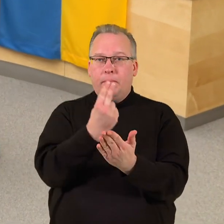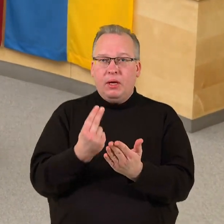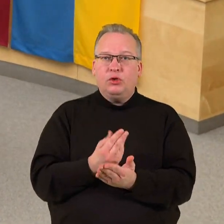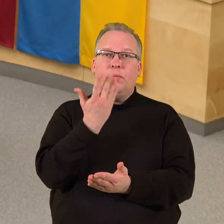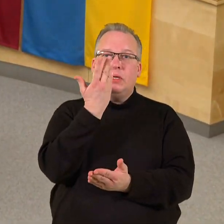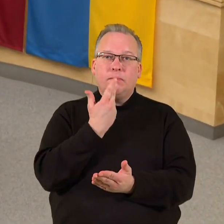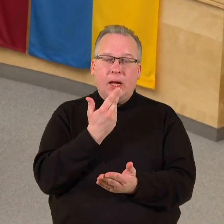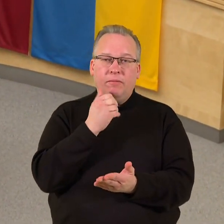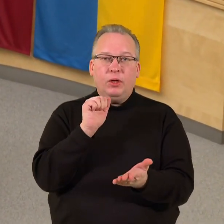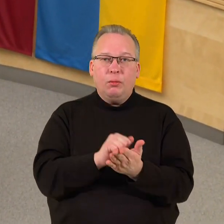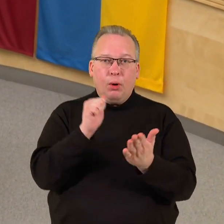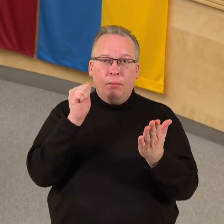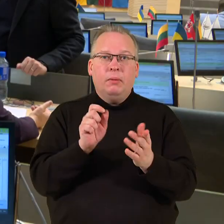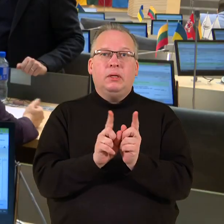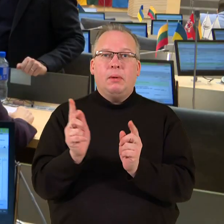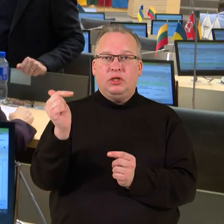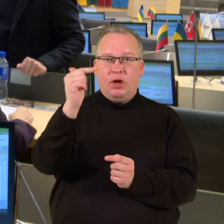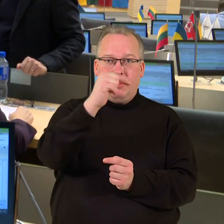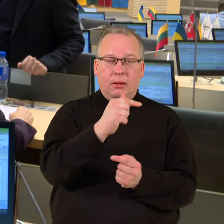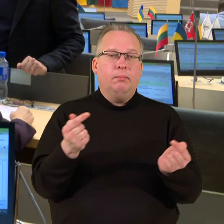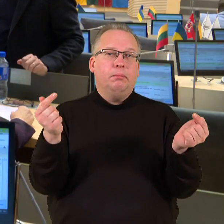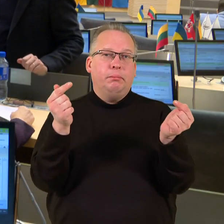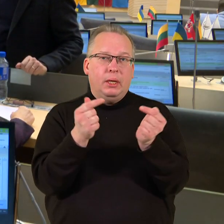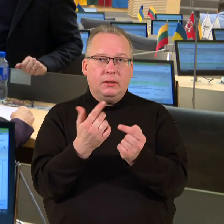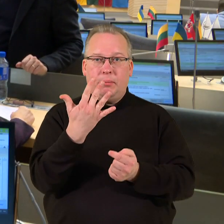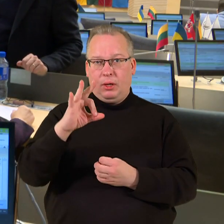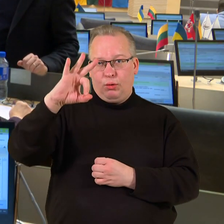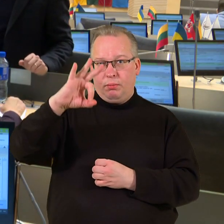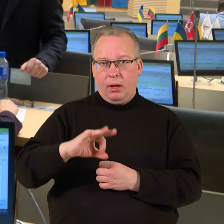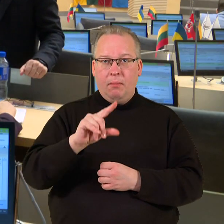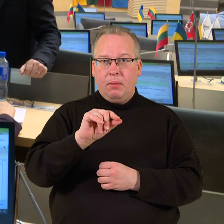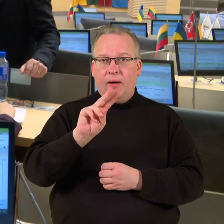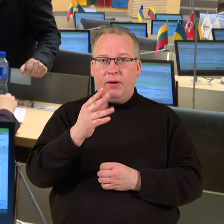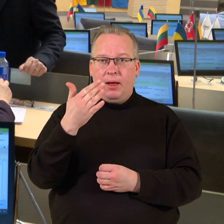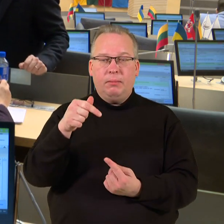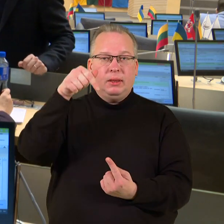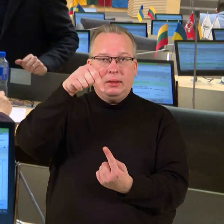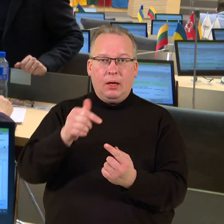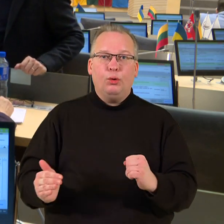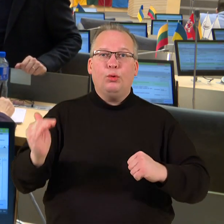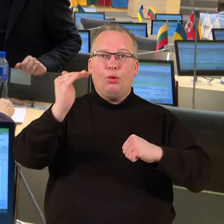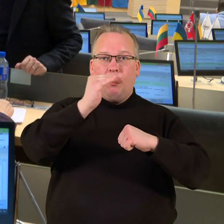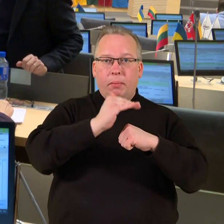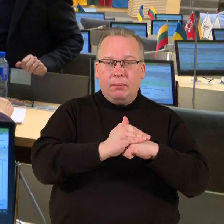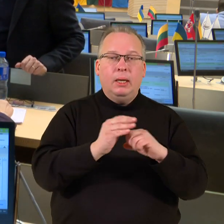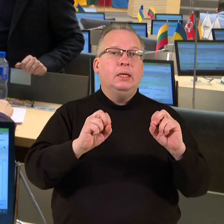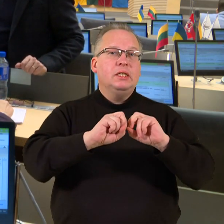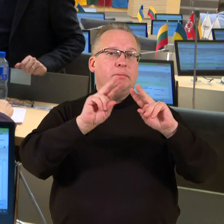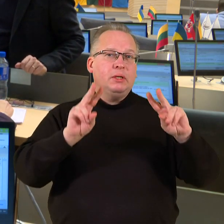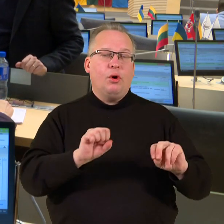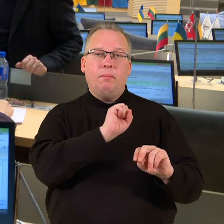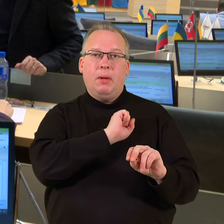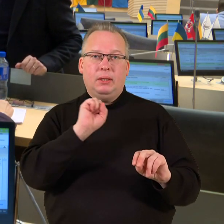spalvinimo knygelėms, žemėlapėms. Pritarta, kad 5 procentų PVM būtų taikomas kompensuojamiems ir specialios